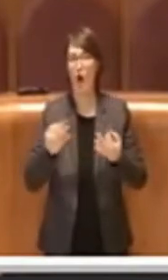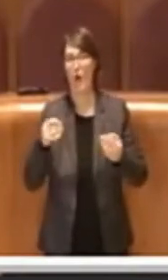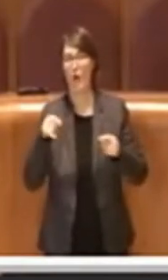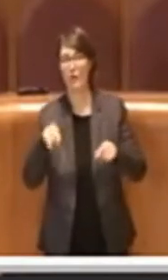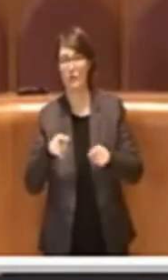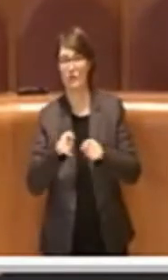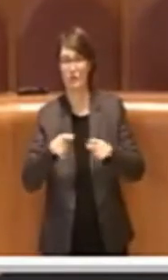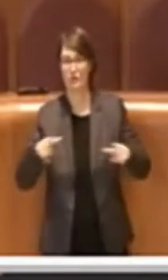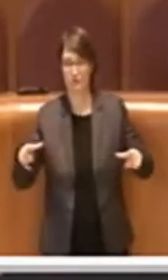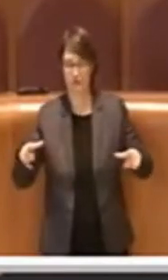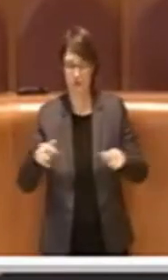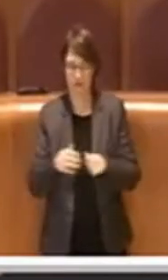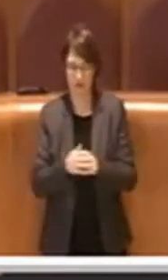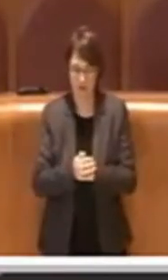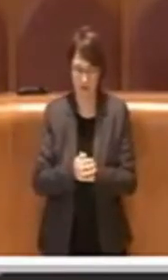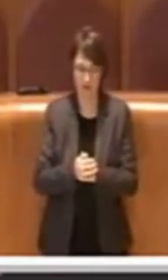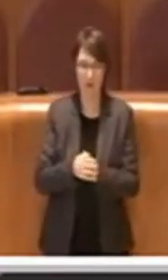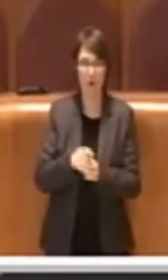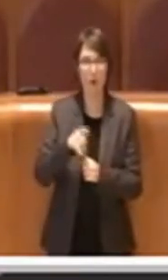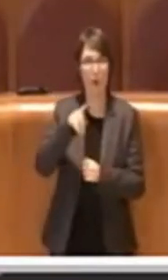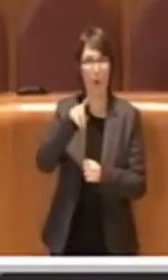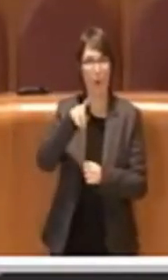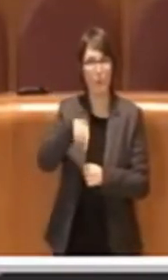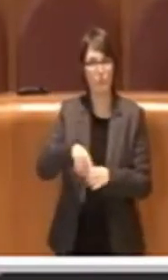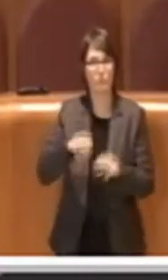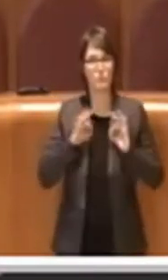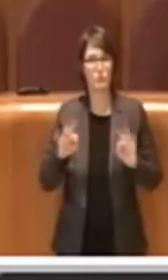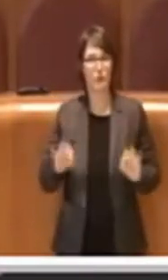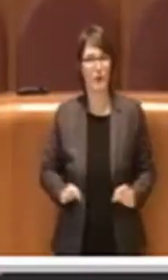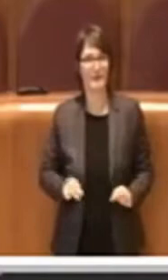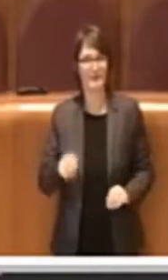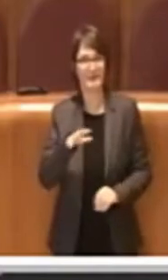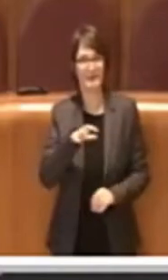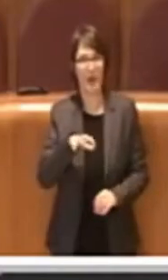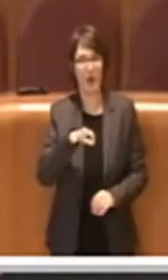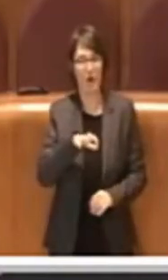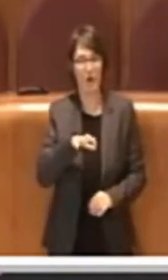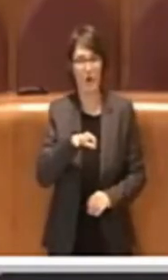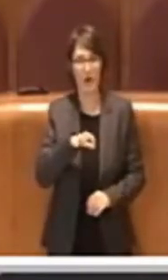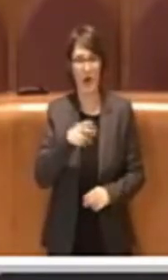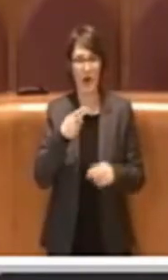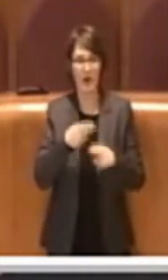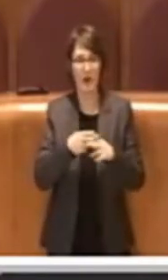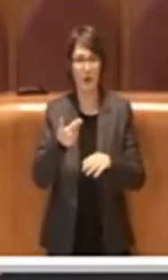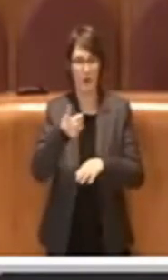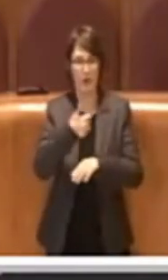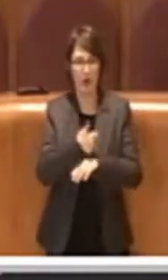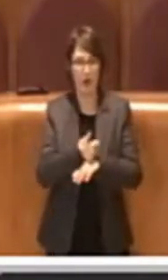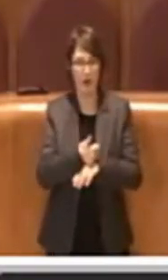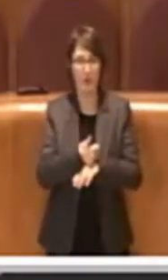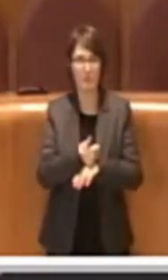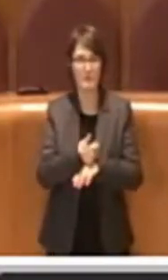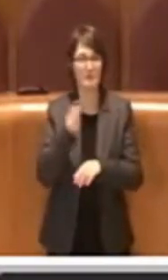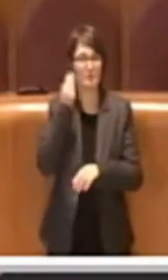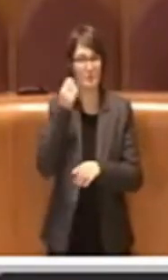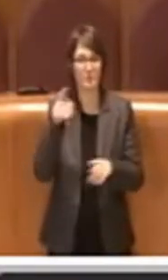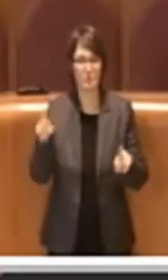arrivato anche il nucleo ambiente decoro della Polizia Locale di Roma Capitale che hanno